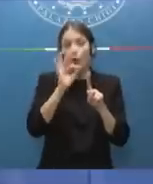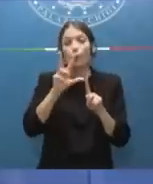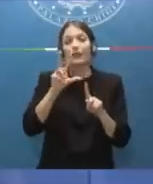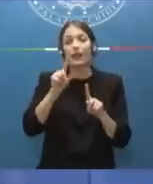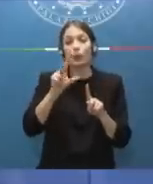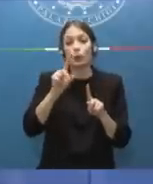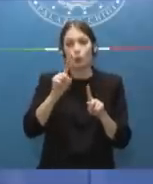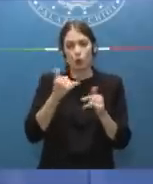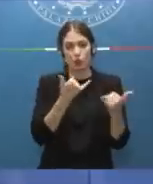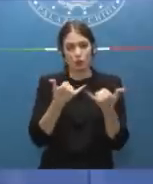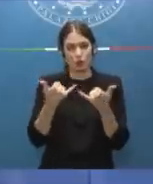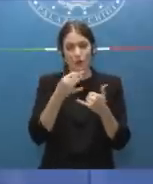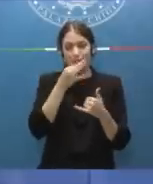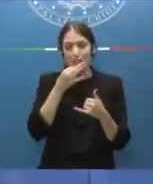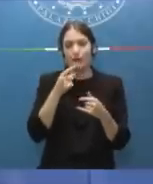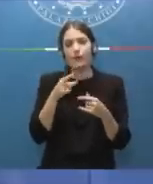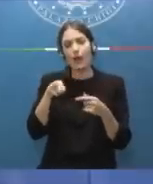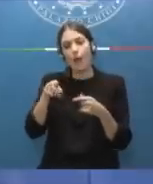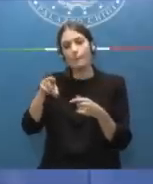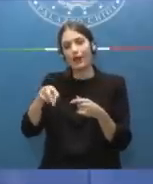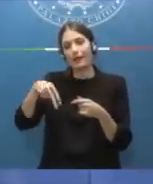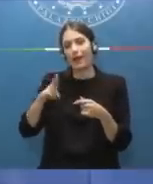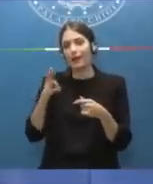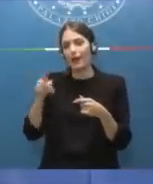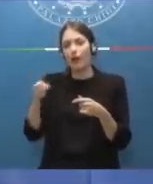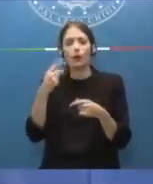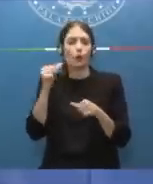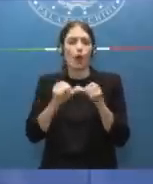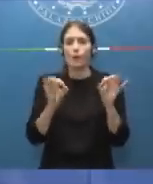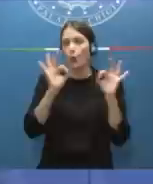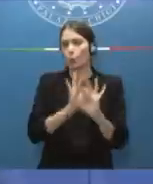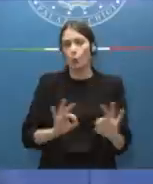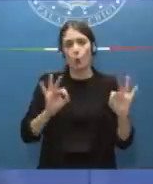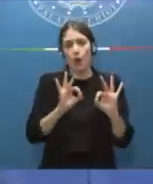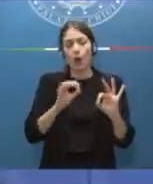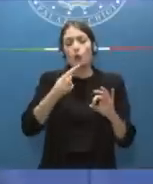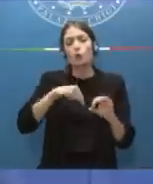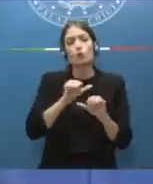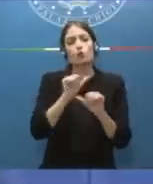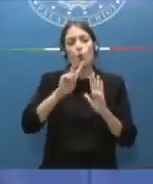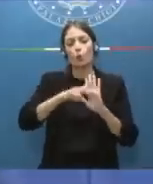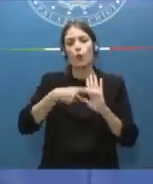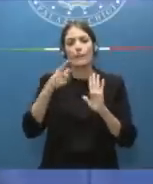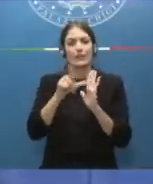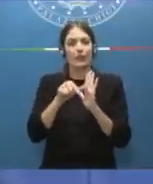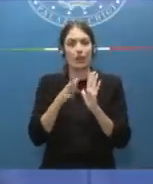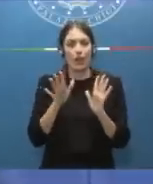Quindi ai fini del PNRR non cambia nulla. Noi ci siamo semplicemente presi due mesi